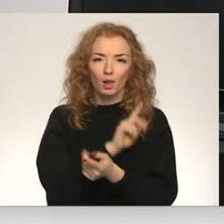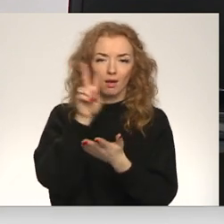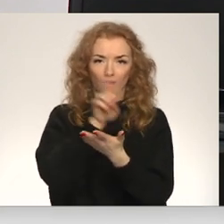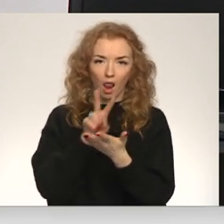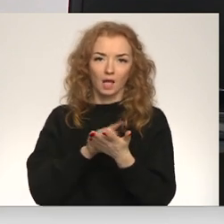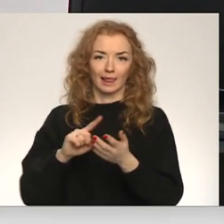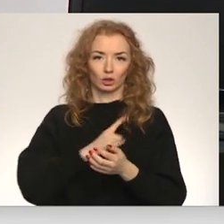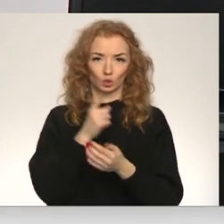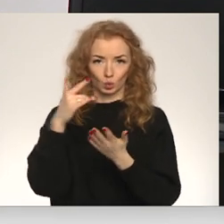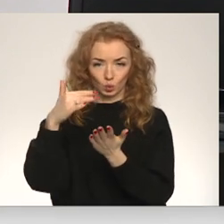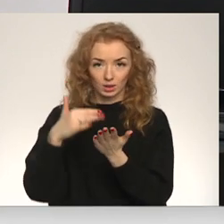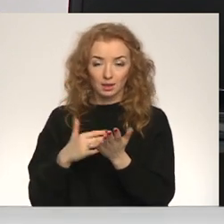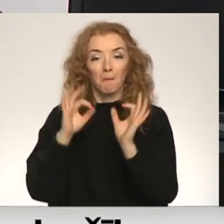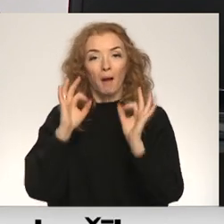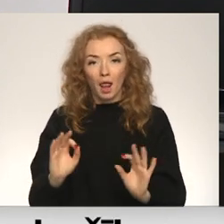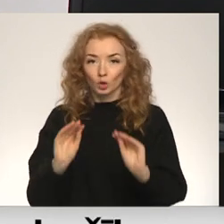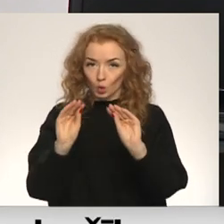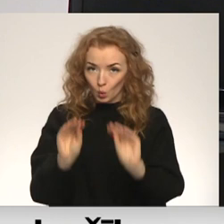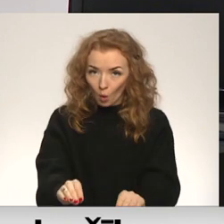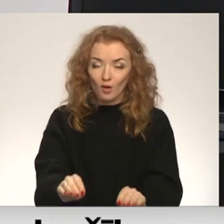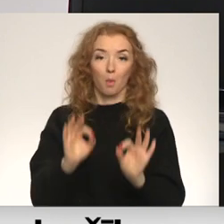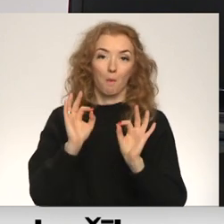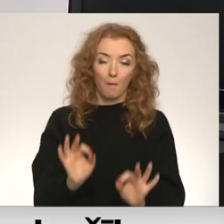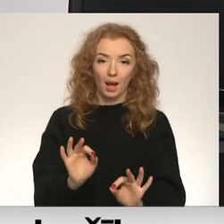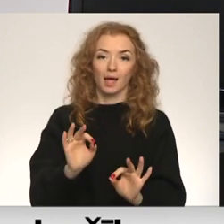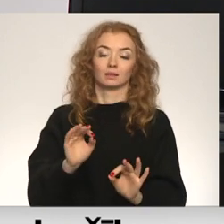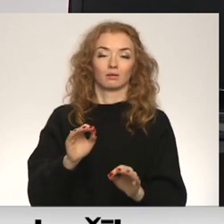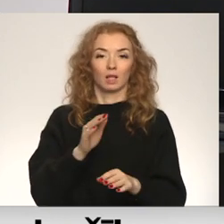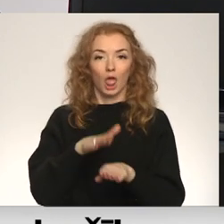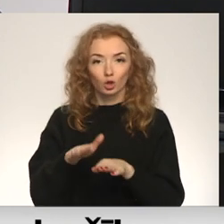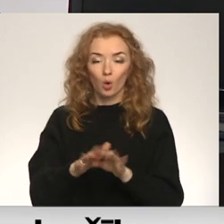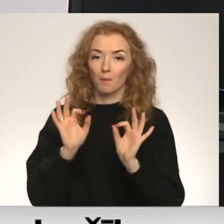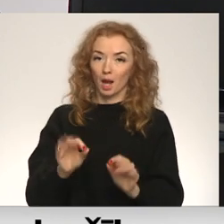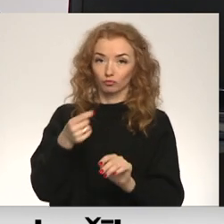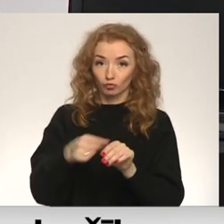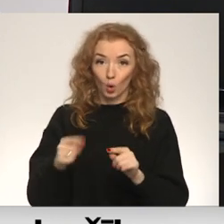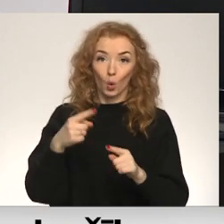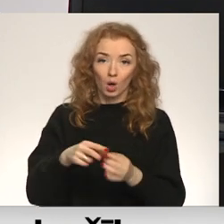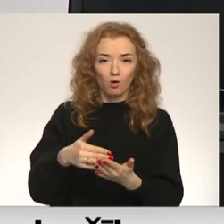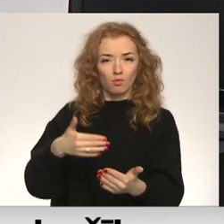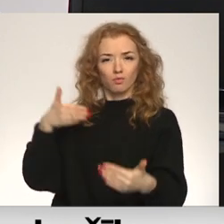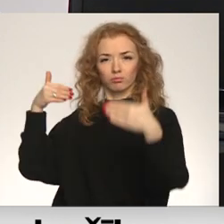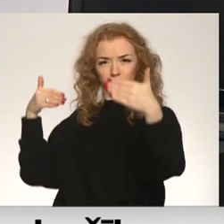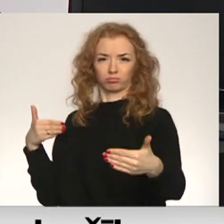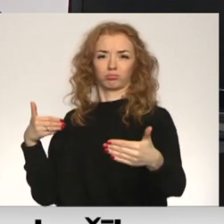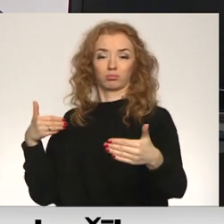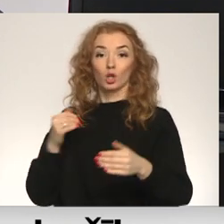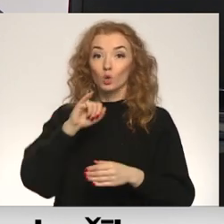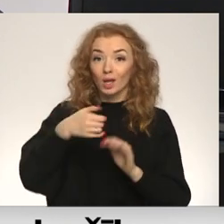darbojās, jo pareizi viņu novietot, pareizi izmantot, pareizi aizdedzināt un atkāpties droši atālumā. Jo